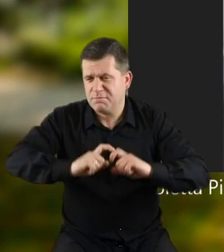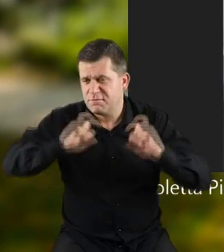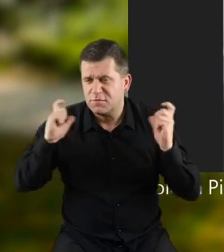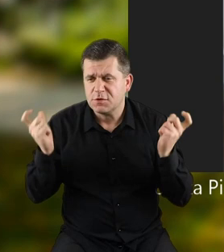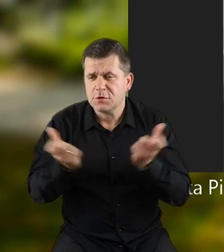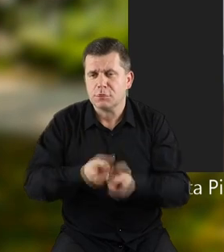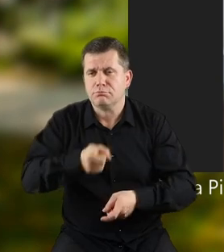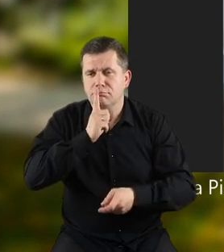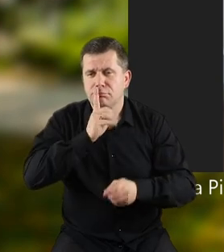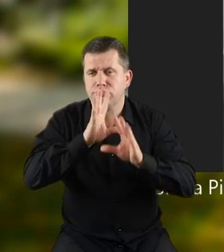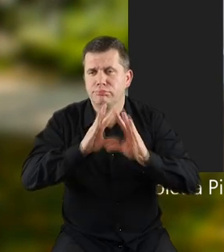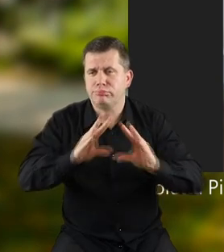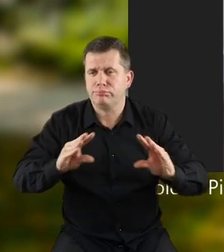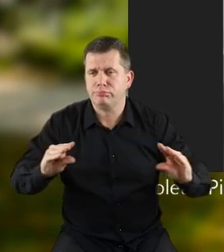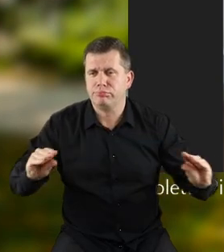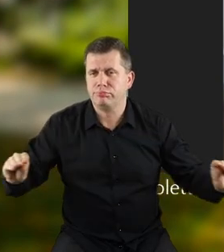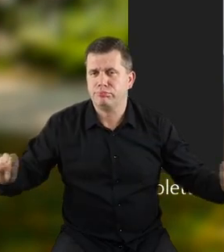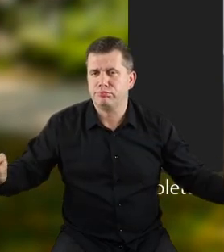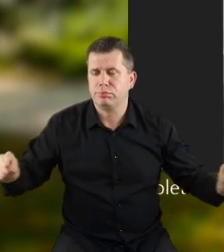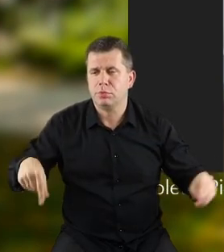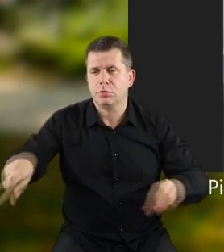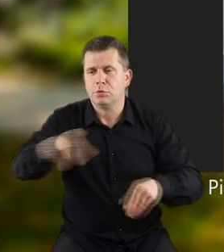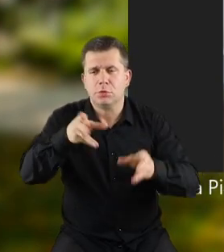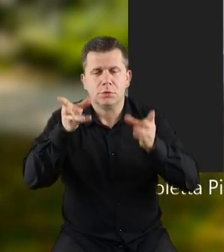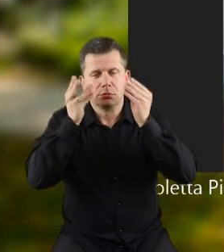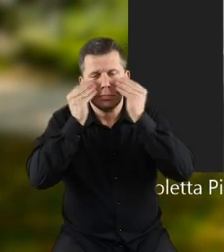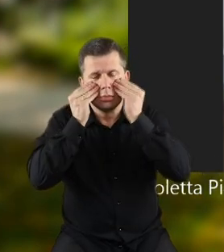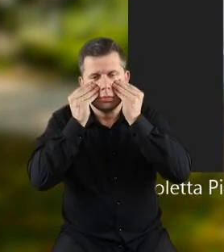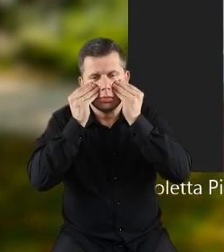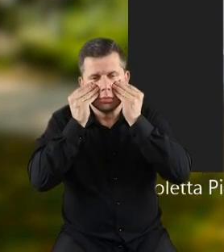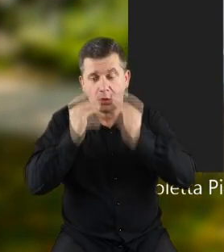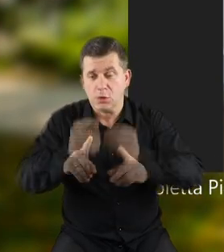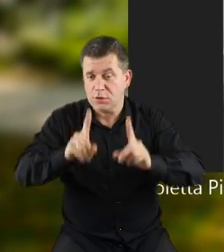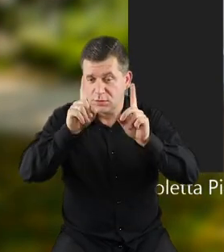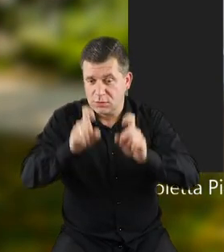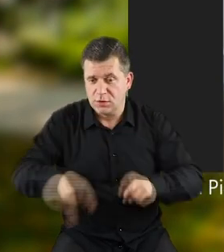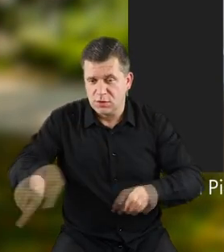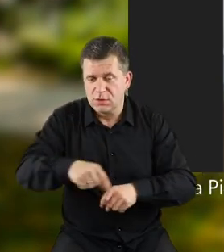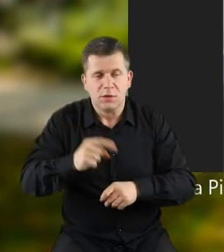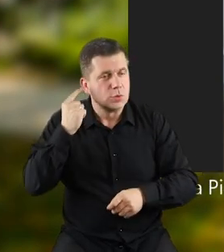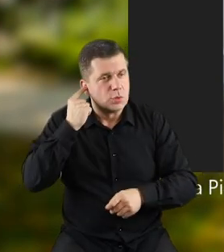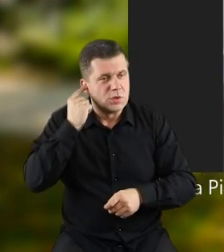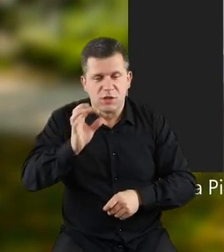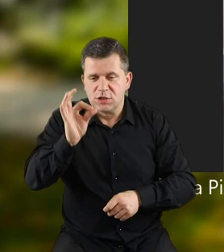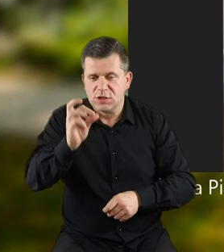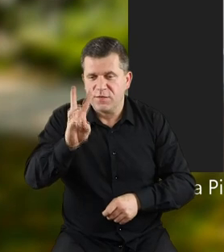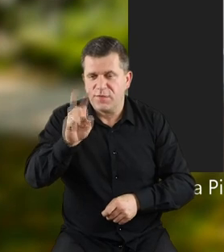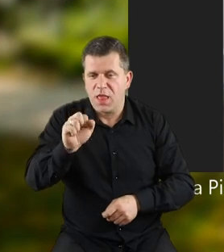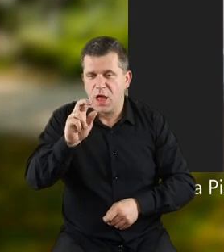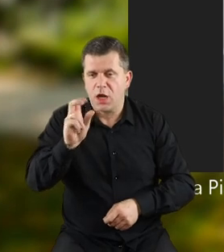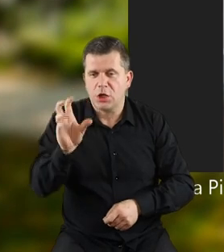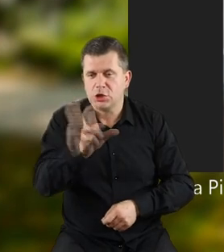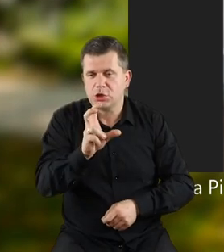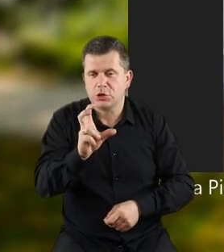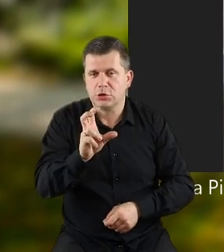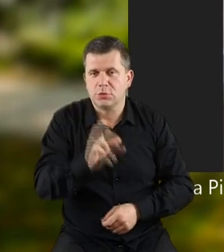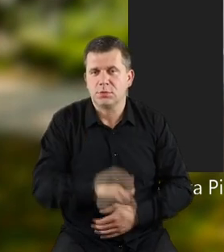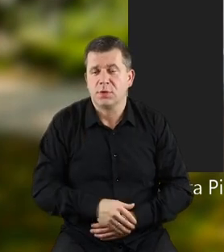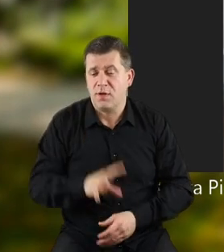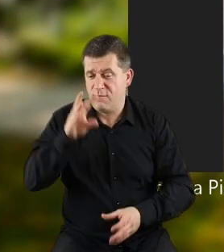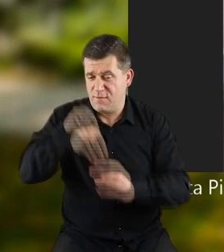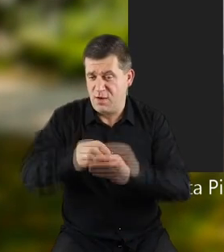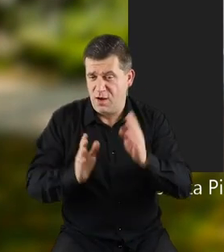wszystkie milkną. Jest cisza. Idą spać. Wtedy zaczynają śpiewać śpierszcze. Czy wiecie, że w lesie